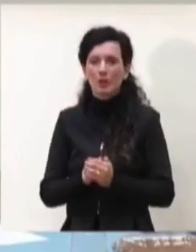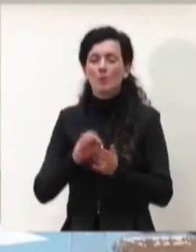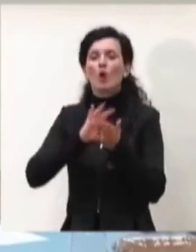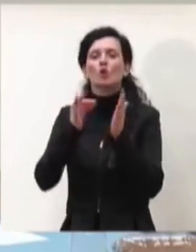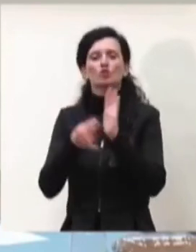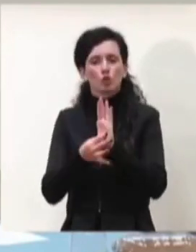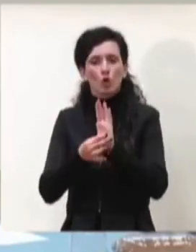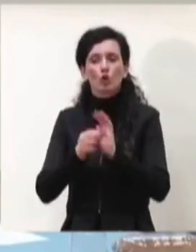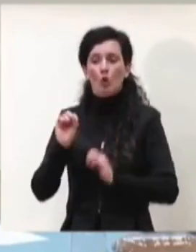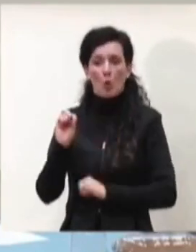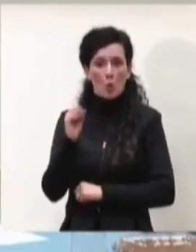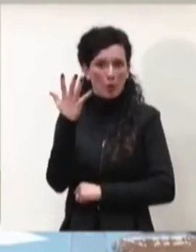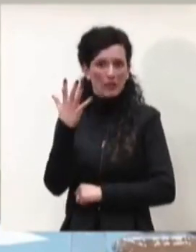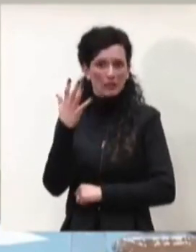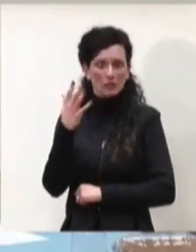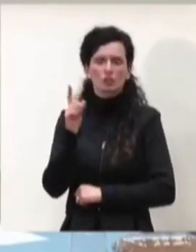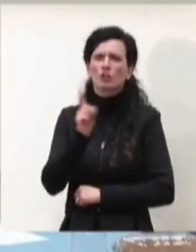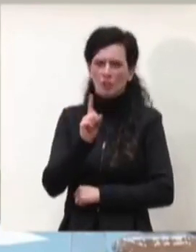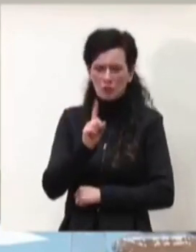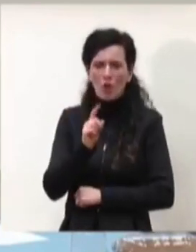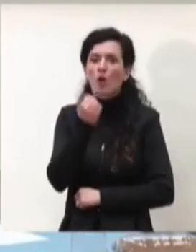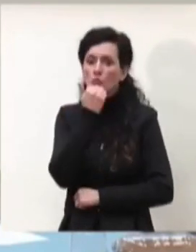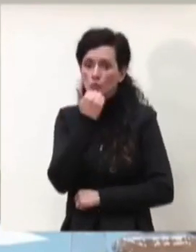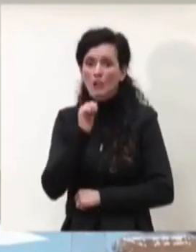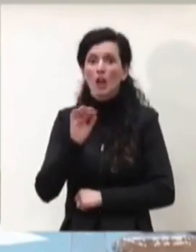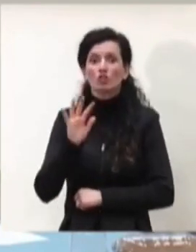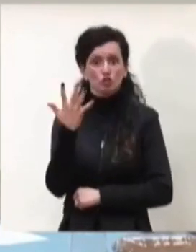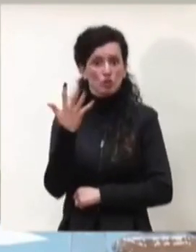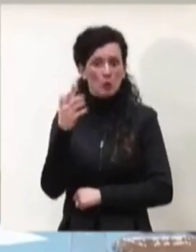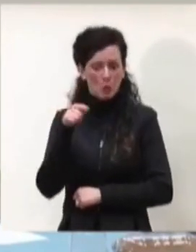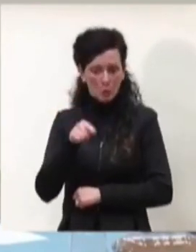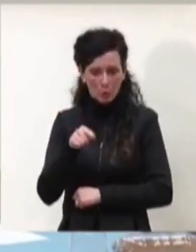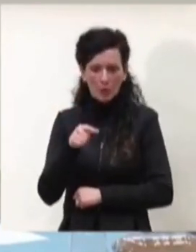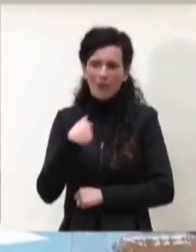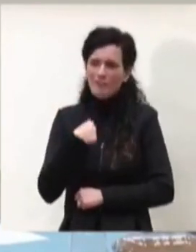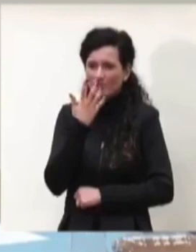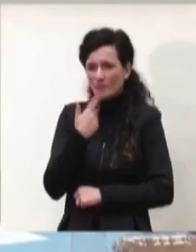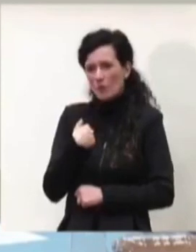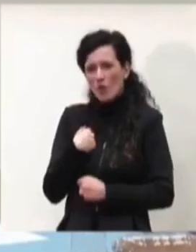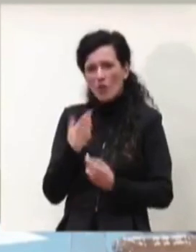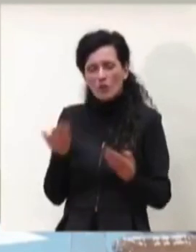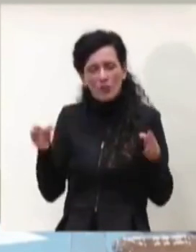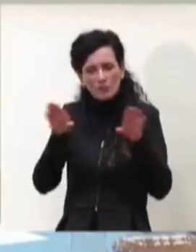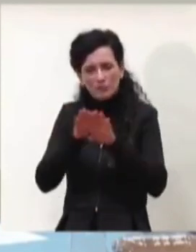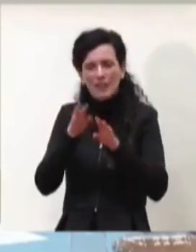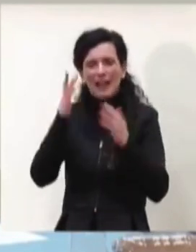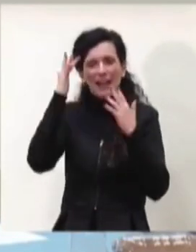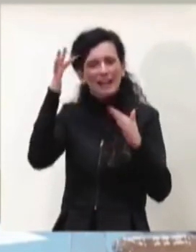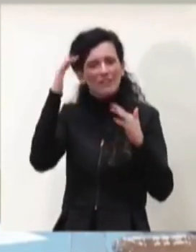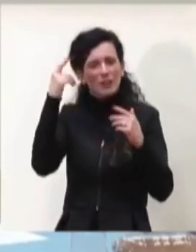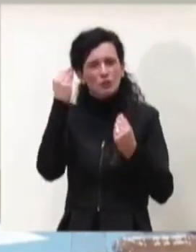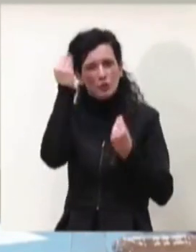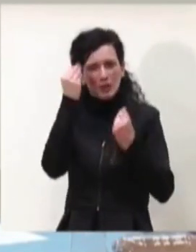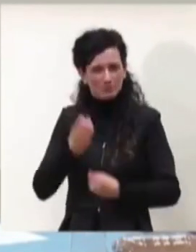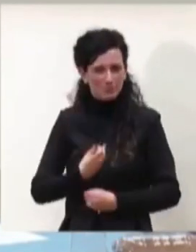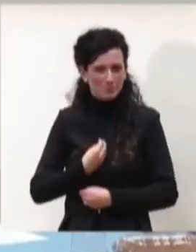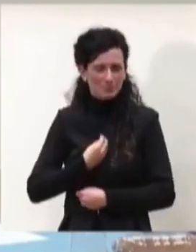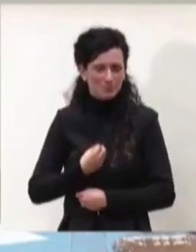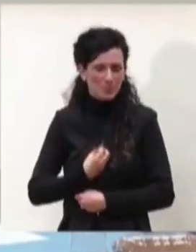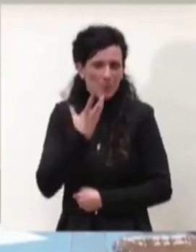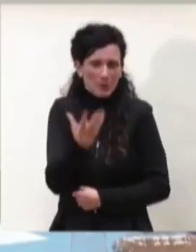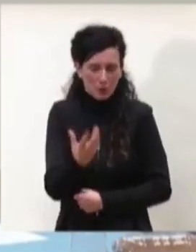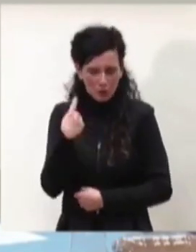chiedo scusa, permettetemi di chiudere con questa riflessione, c'è stata